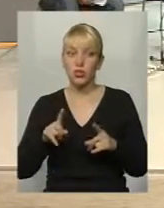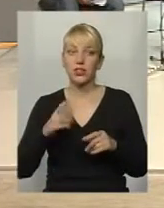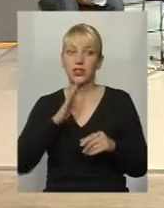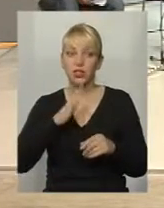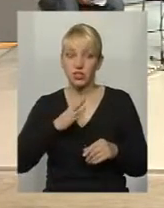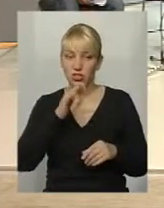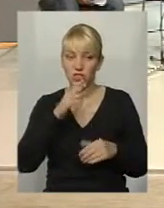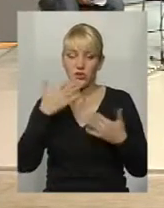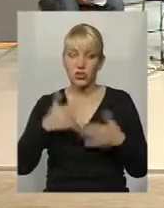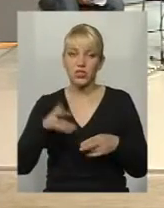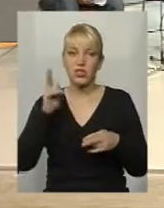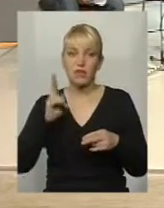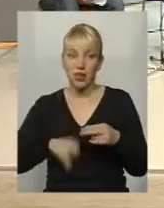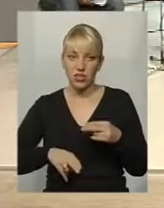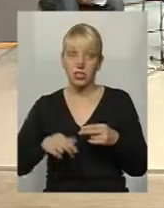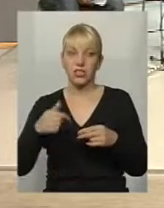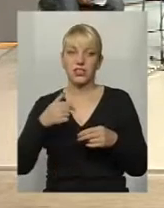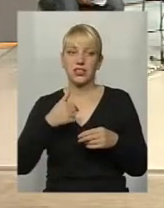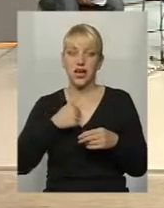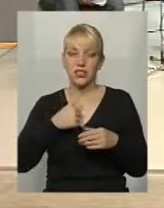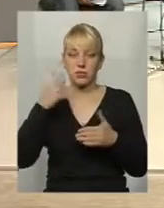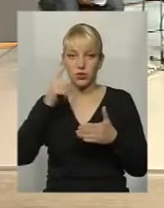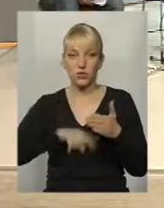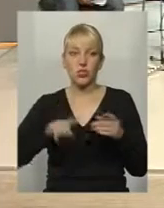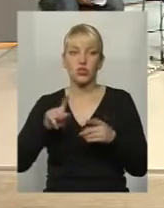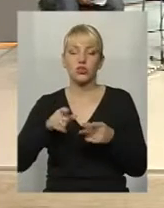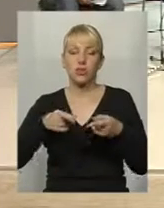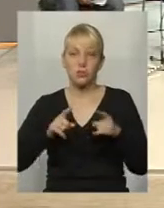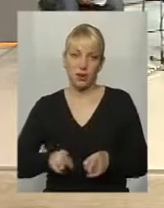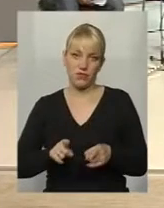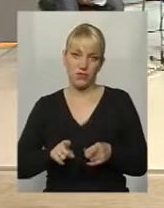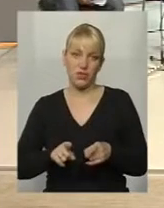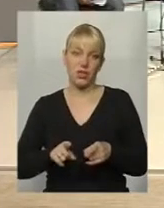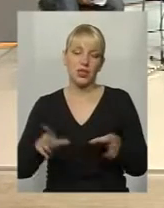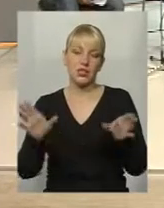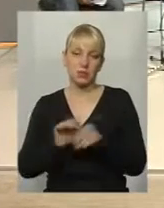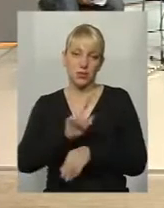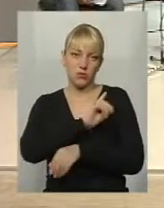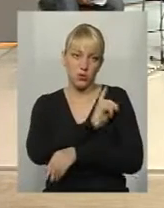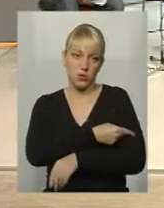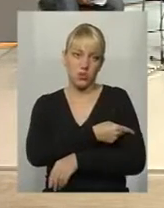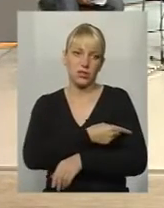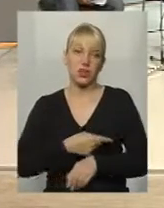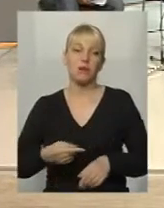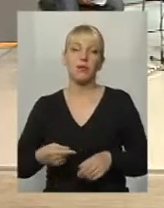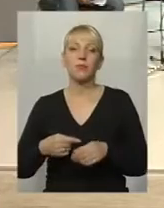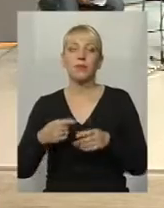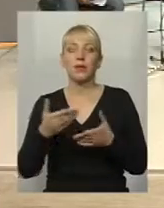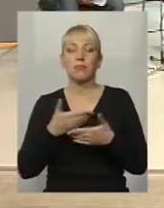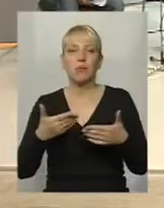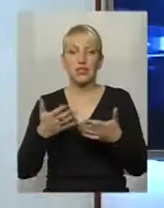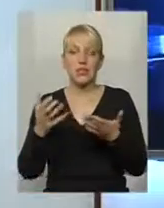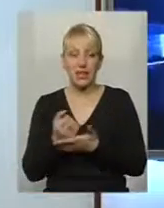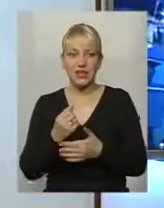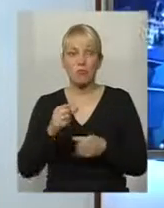завершений. Я сподіваюся, що справді спільними зусиллями ми… Знайдемо